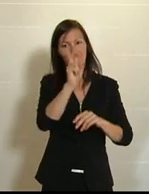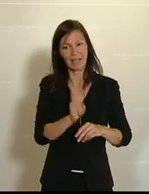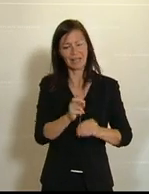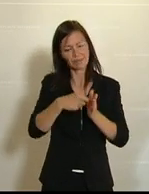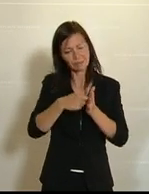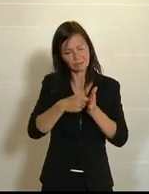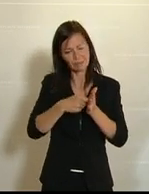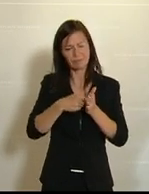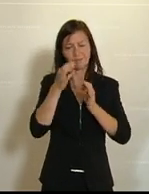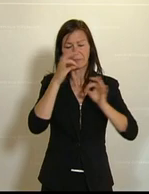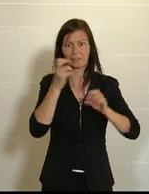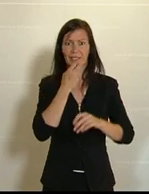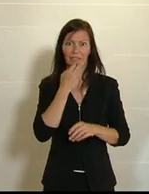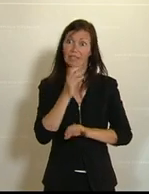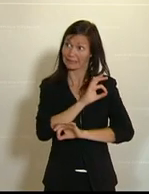gutes Unterfangen.